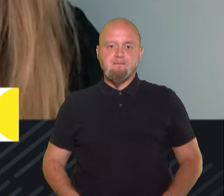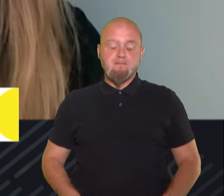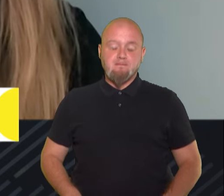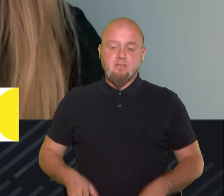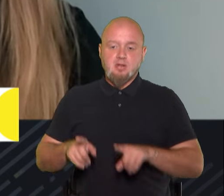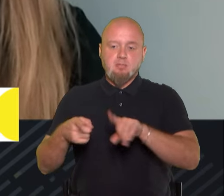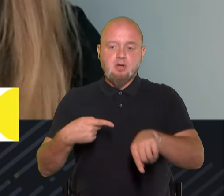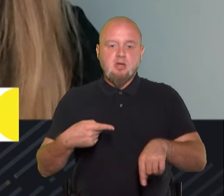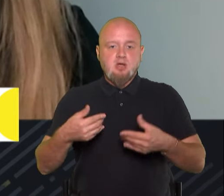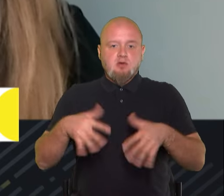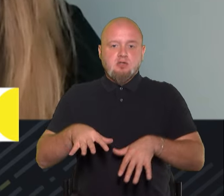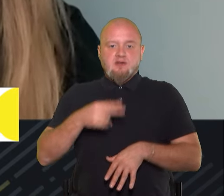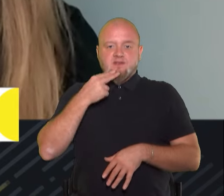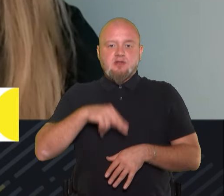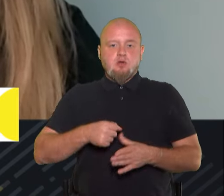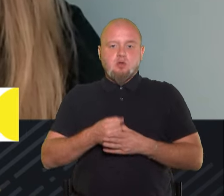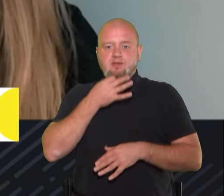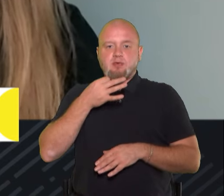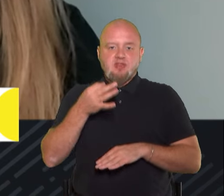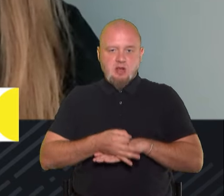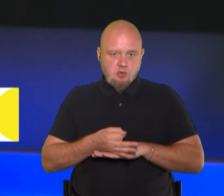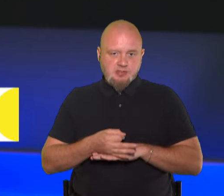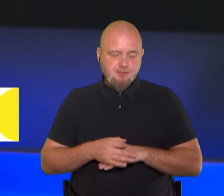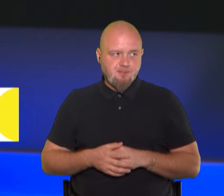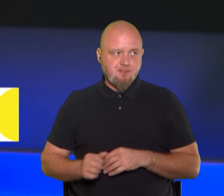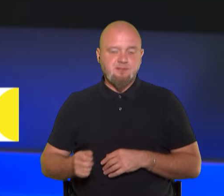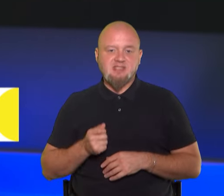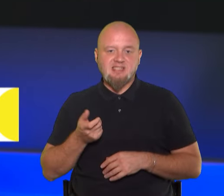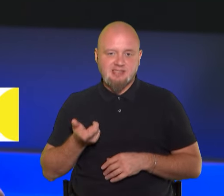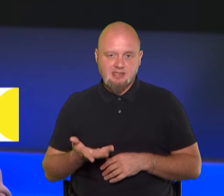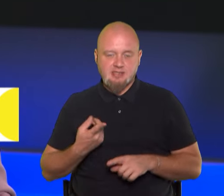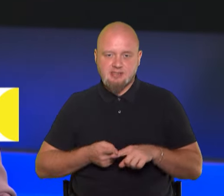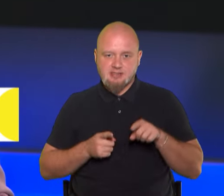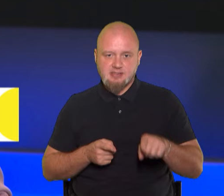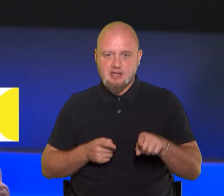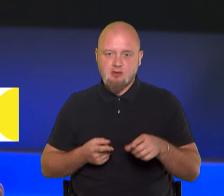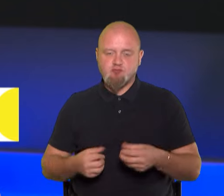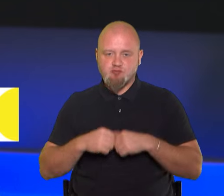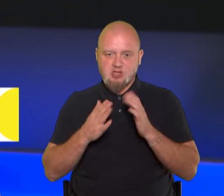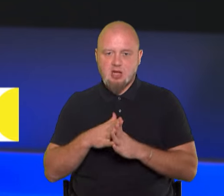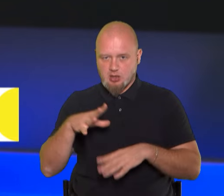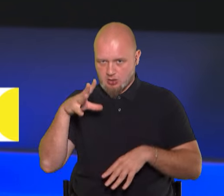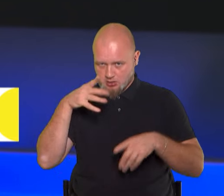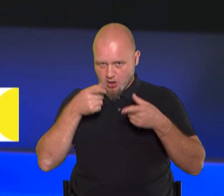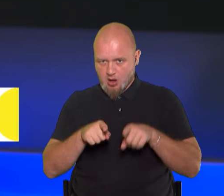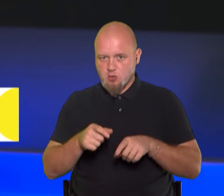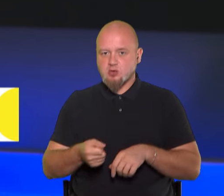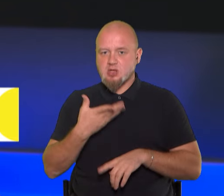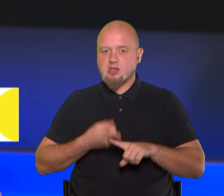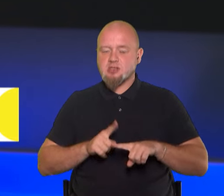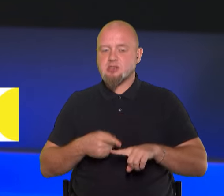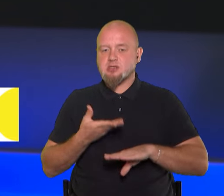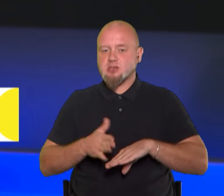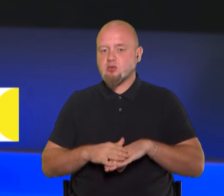Притягнення вже винного до відповідальності. Наскільки це взагалі реально, наскільки це складно,